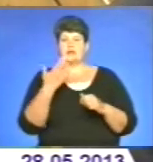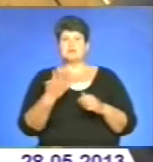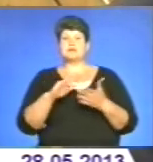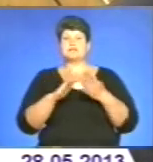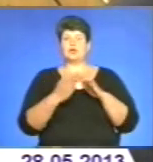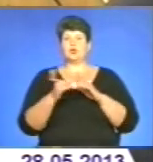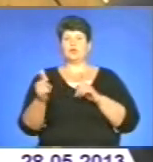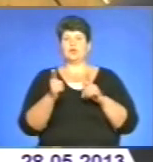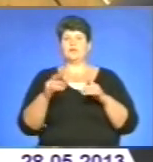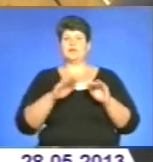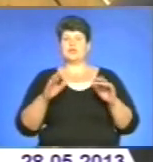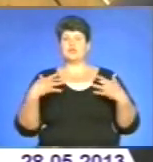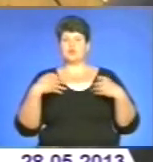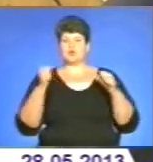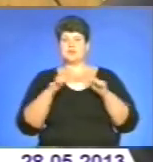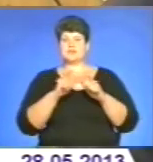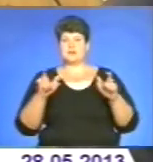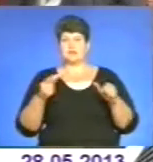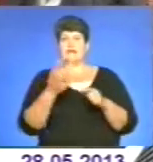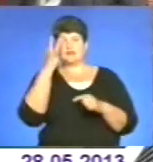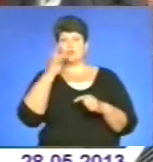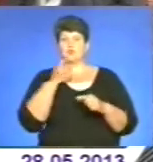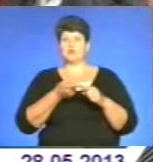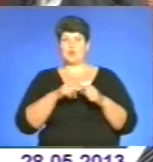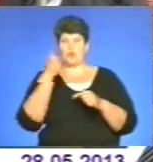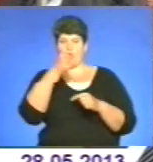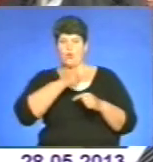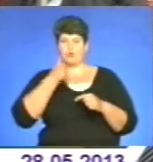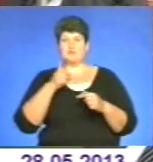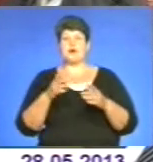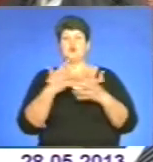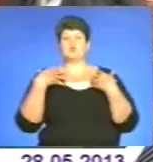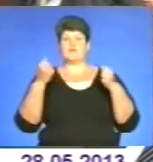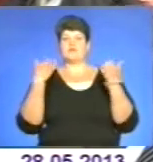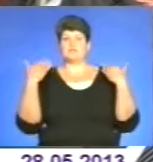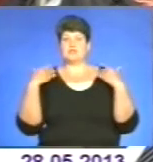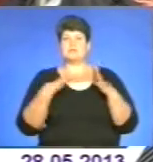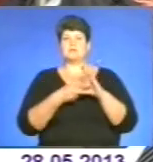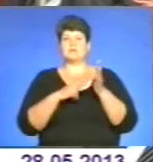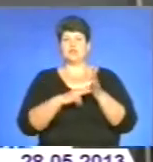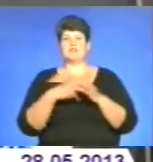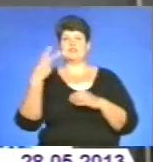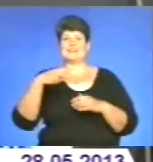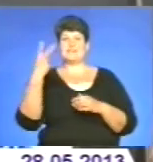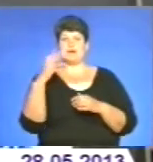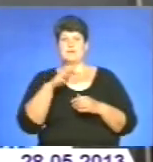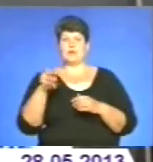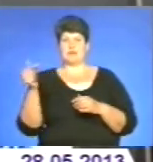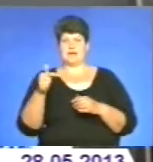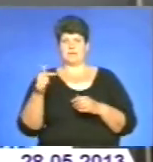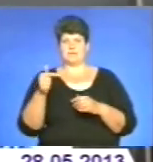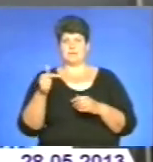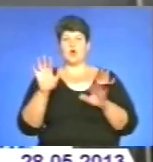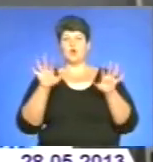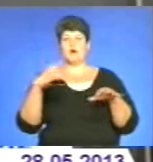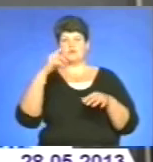дитячих оздоровчих закладів до роботи влітку цього року. На оздоровлення та відпочинок дітей в облаці заплановано понад 22 мільйони гривень. Голова